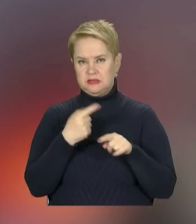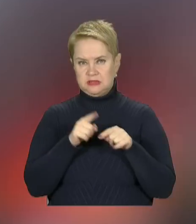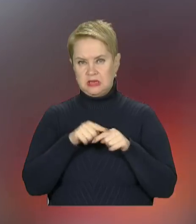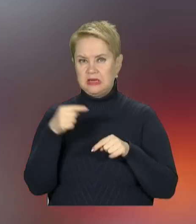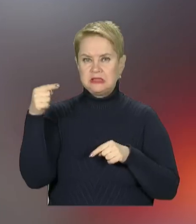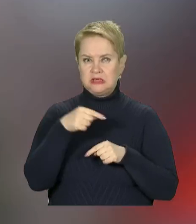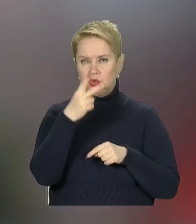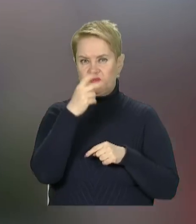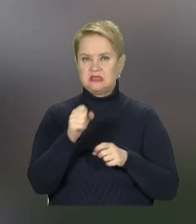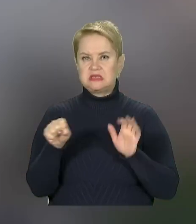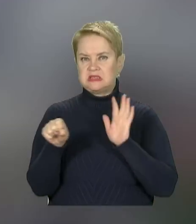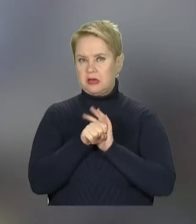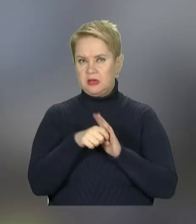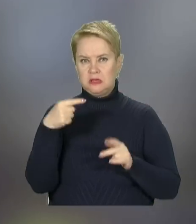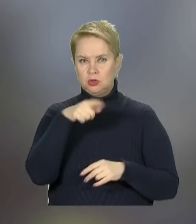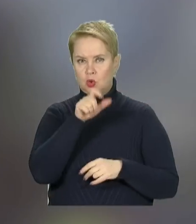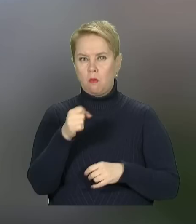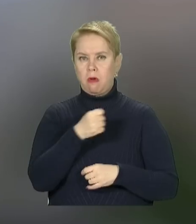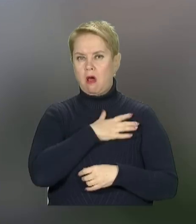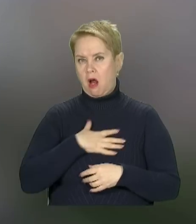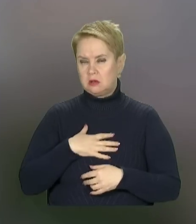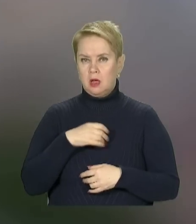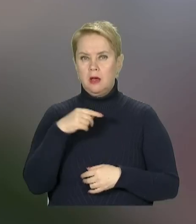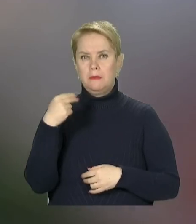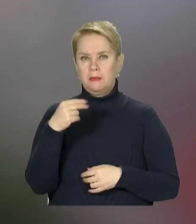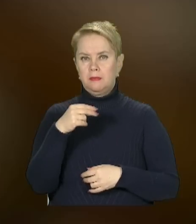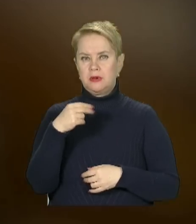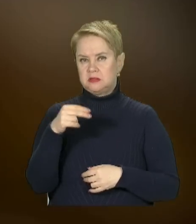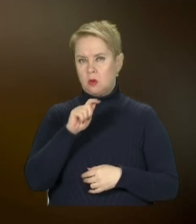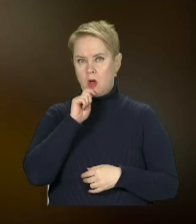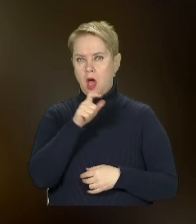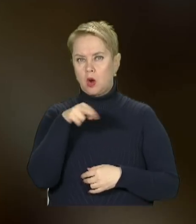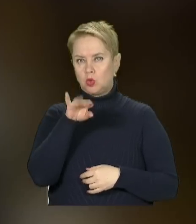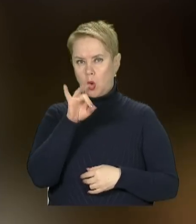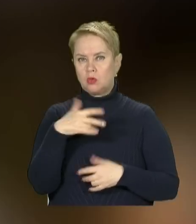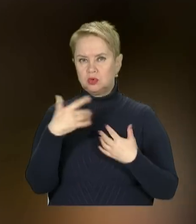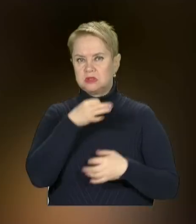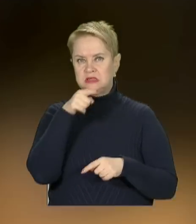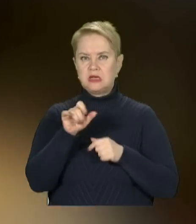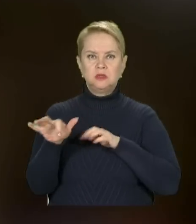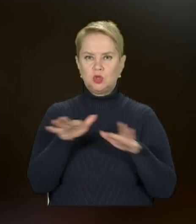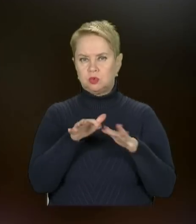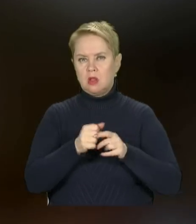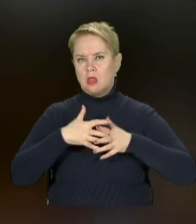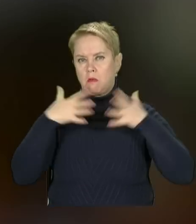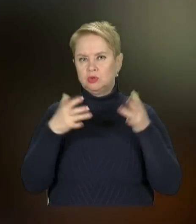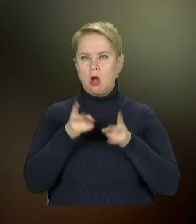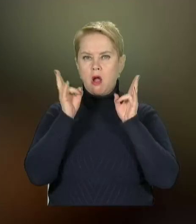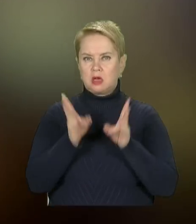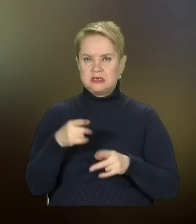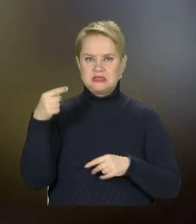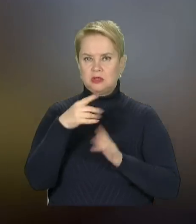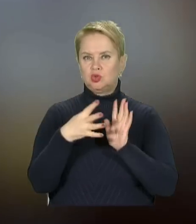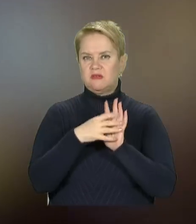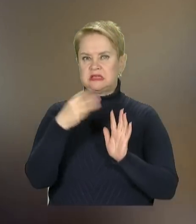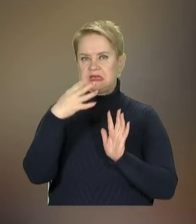ніж 1200 загиблих. Тисячі людей поранені. Президент країни Ердоган вже назвав цей землетрус найбільшою катастрофою з